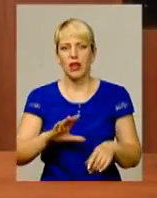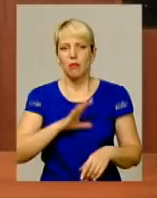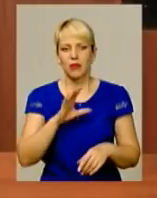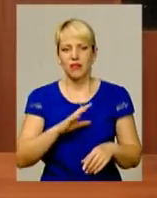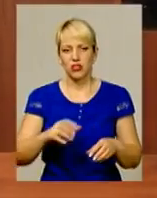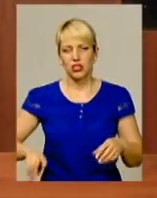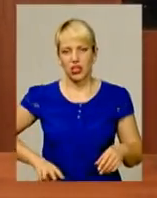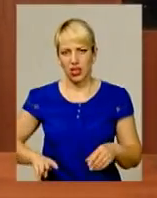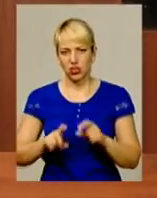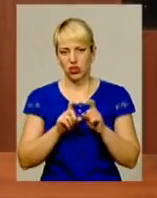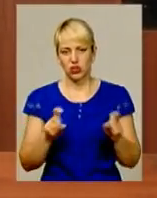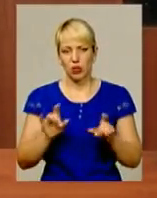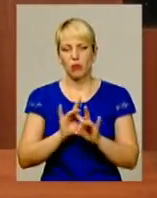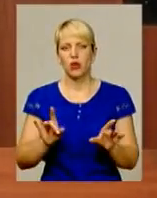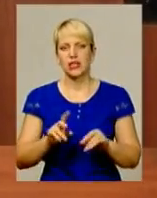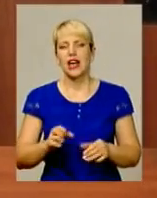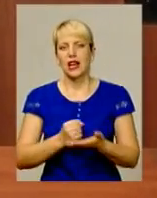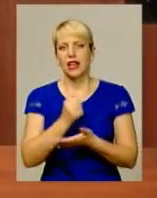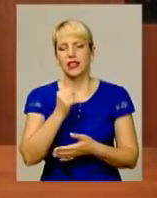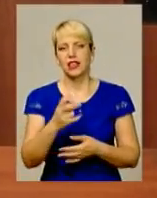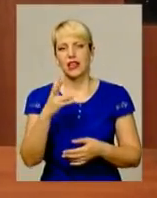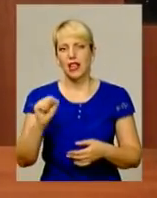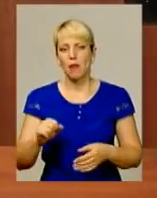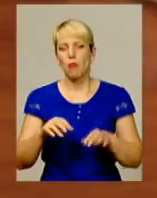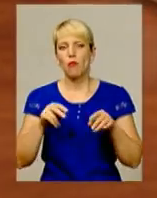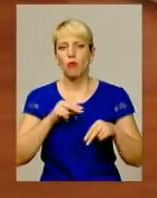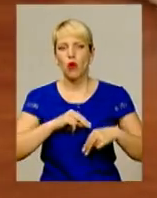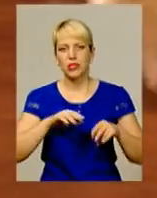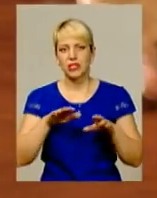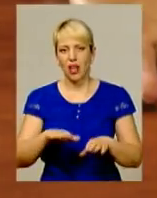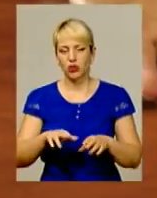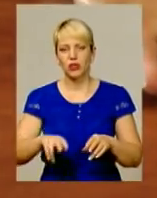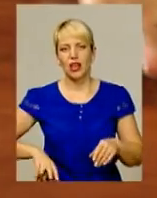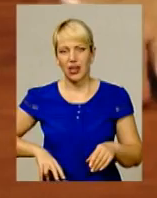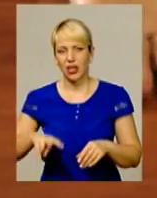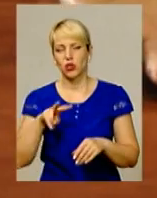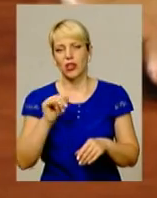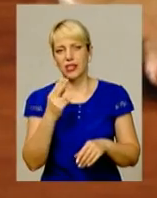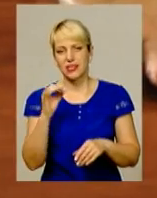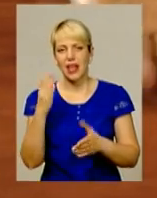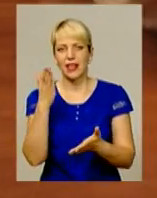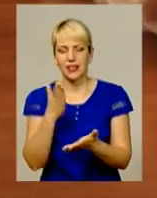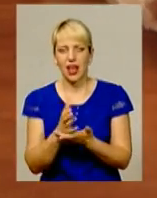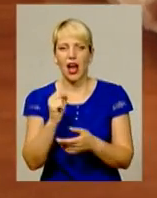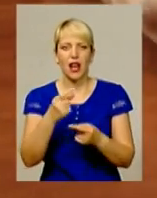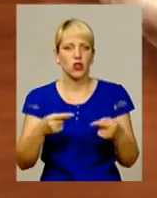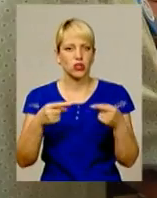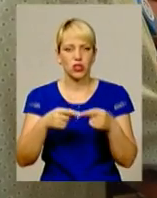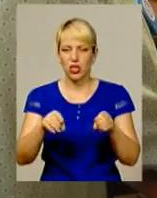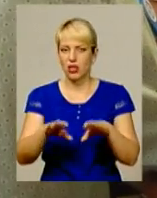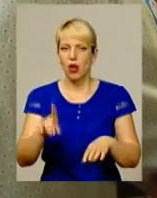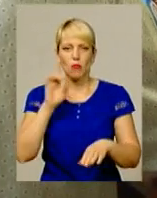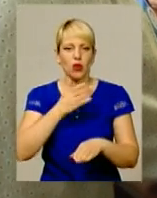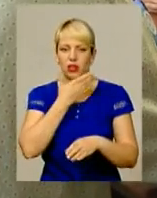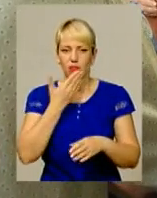із шкіл пояснила. Кандидати на посаду директора 17-го ліцеї, звісно, вже є, але остаточного рішення поки ніхто не приймав.